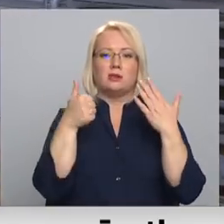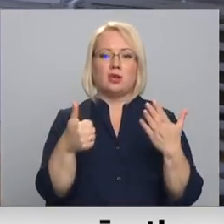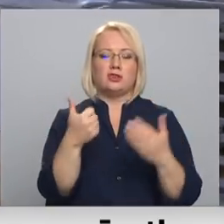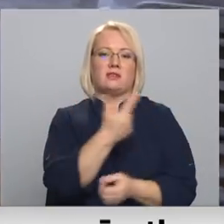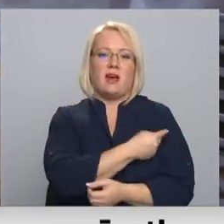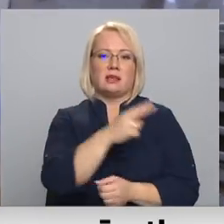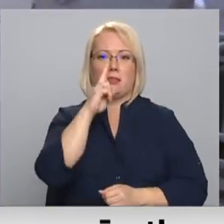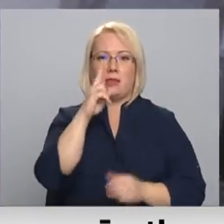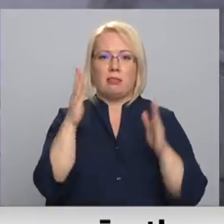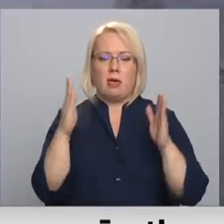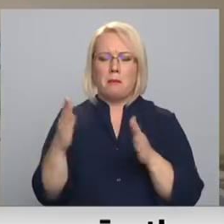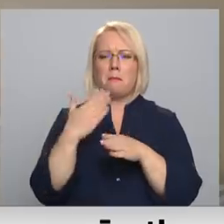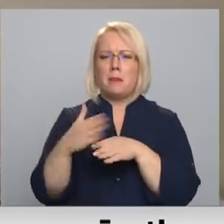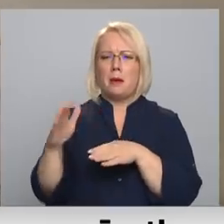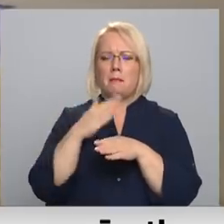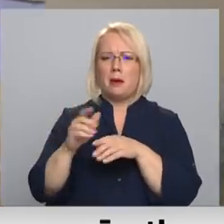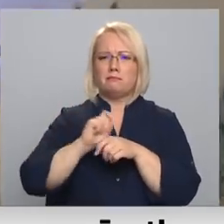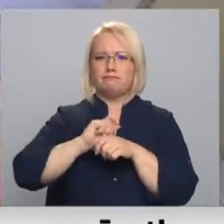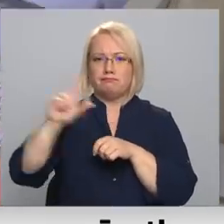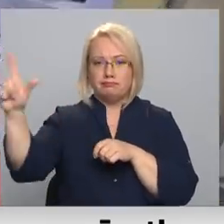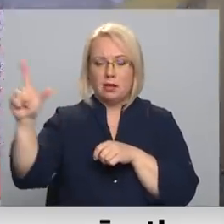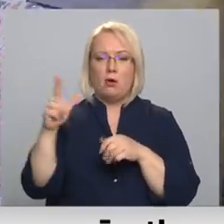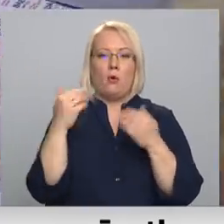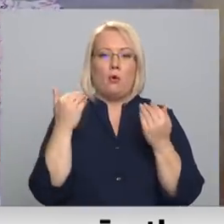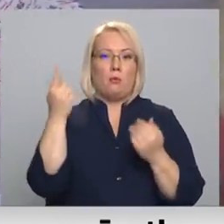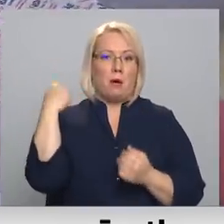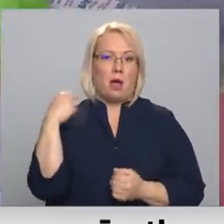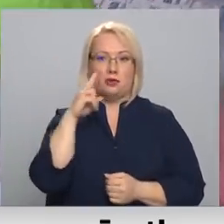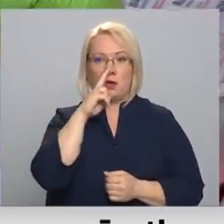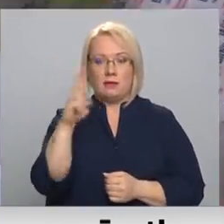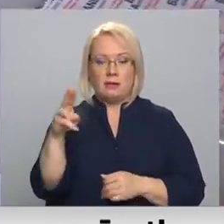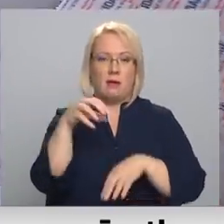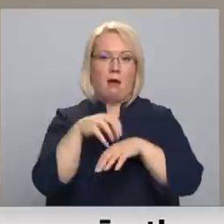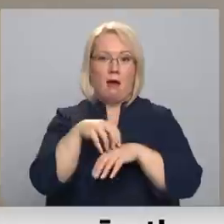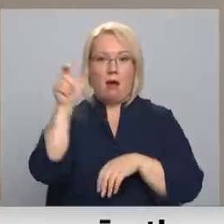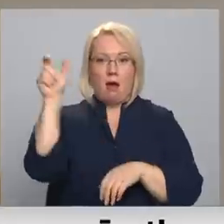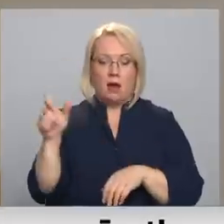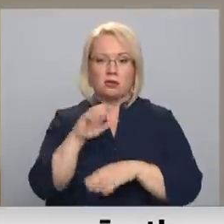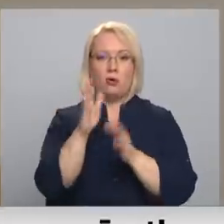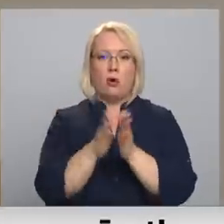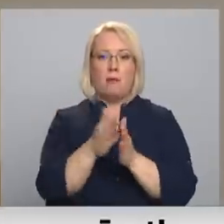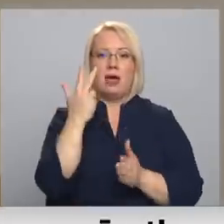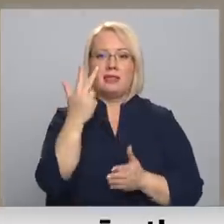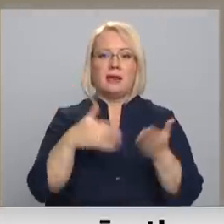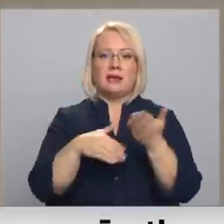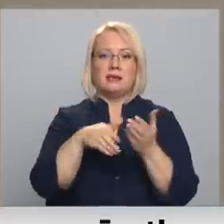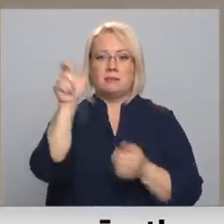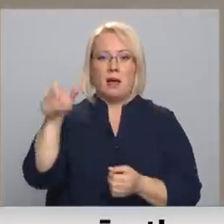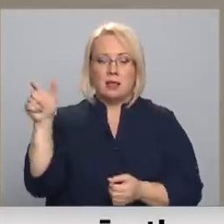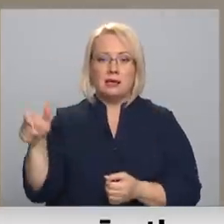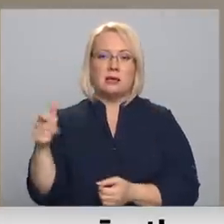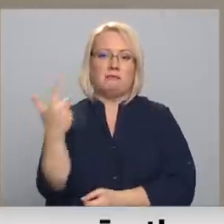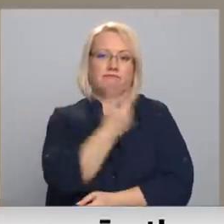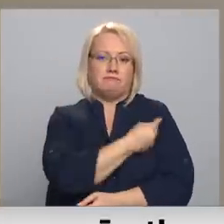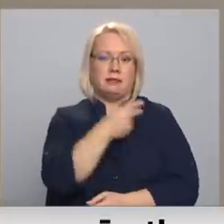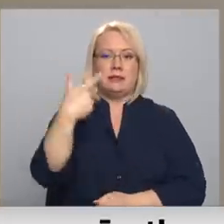nedēļā, bet pakāpeniski palielinājuši tempu. Un piemēram, pagājušo nedēļu dakteris kopā ar savām trim palīdzēm pie potas palīdzēja